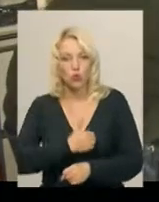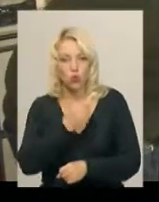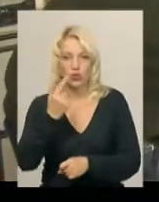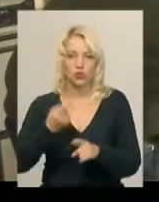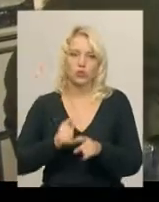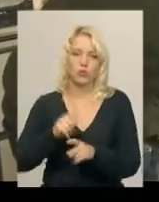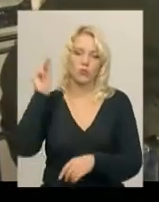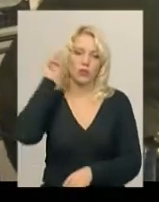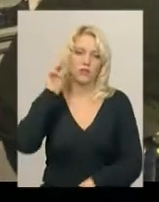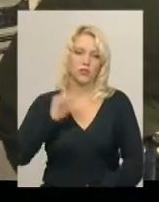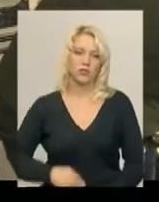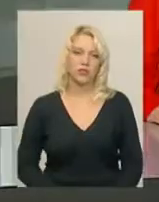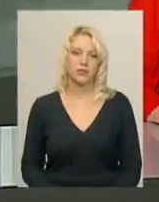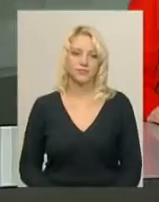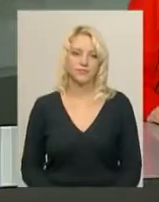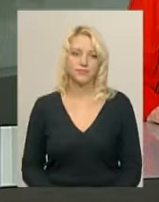Новини, Поділля, Центр.